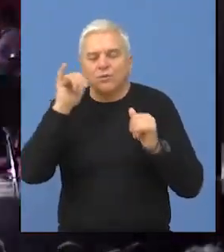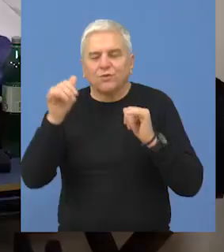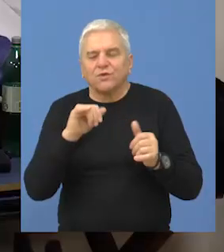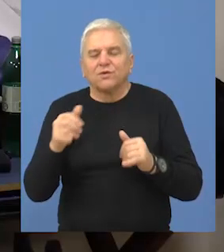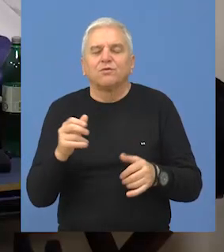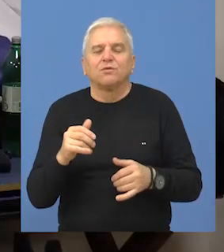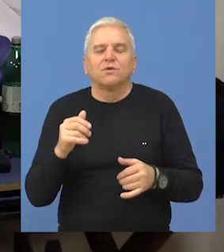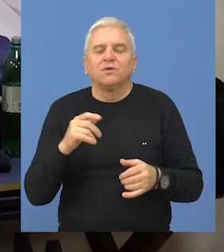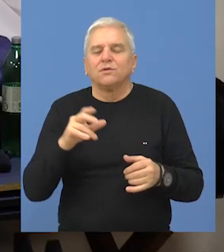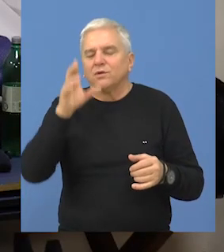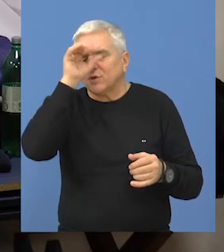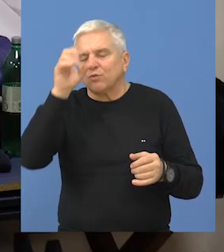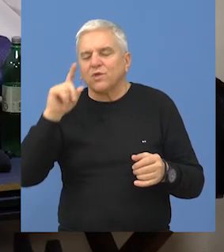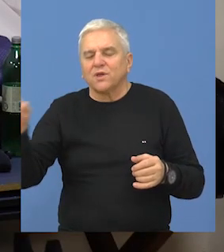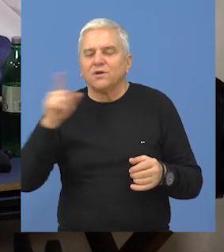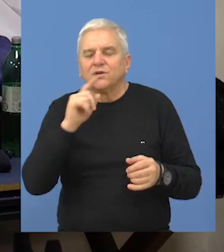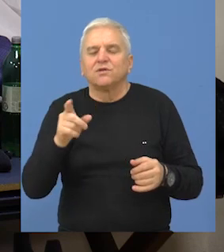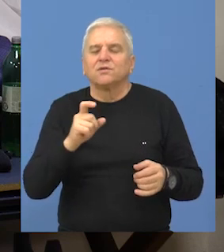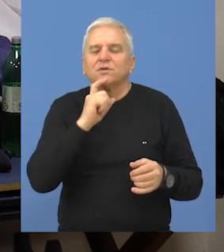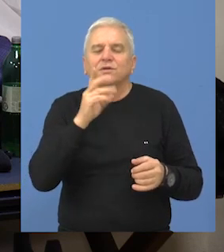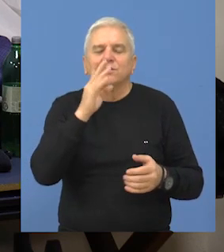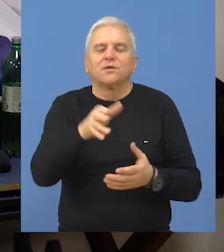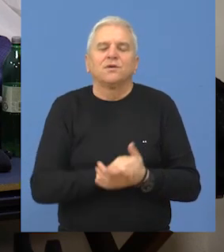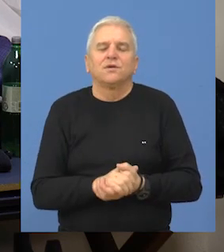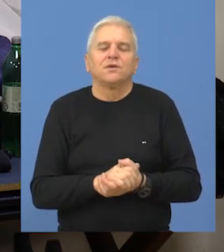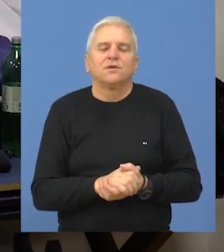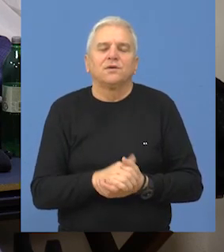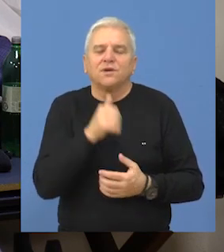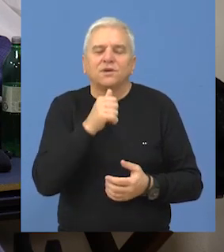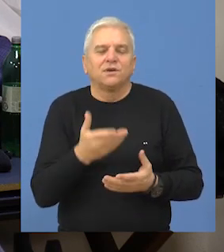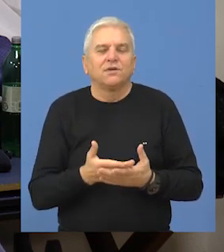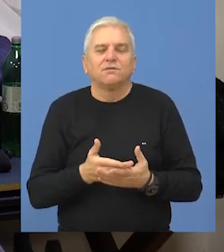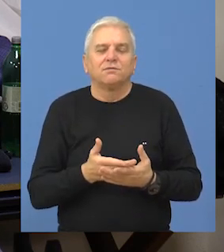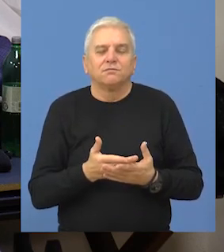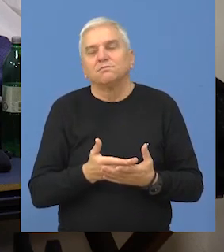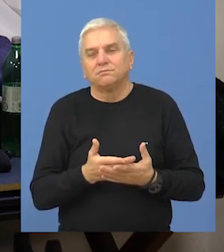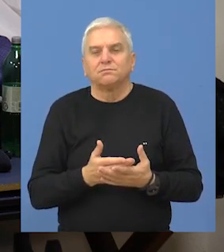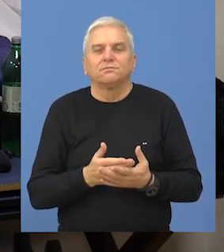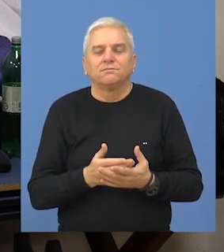bili smo u Romaniju i na Mađarskom i